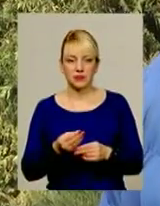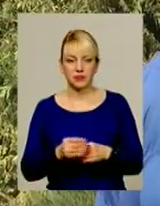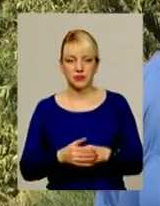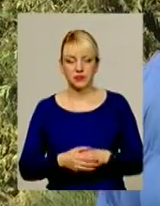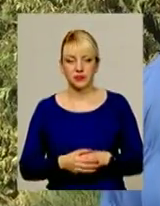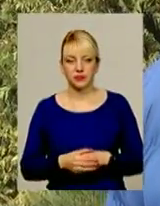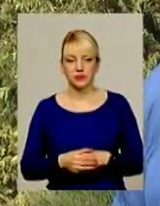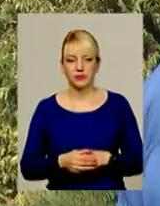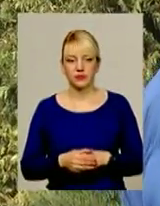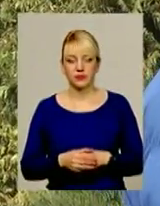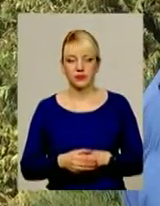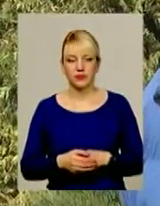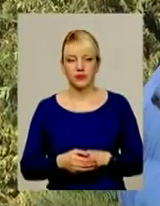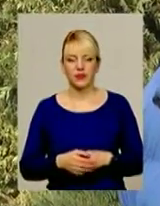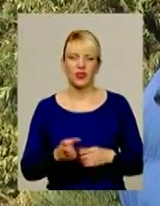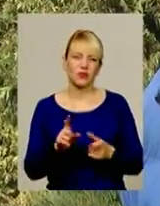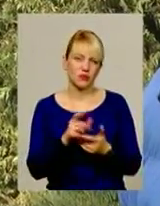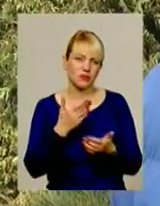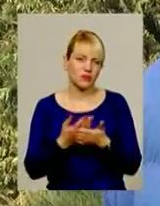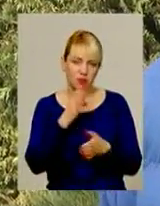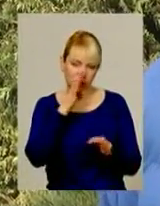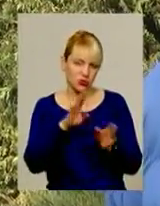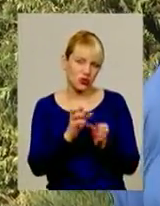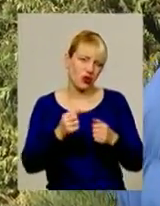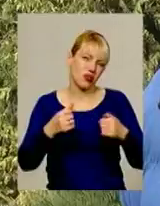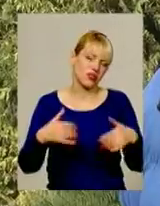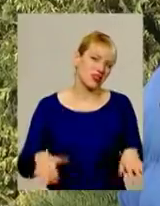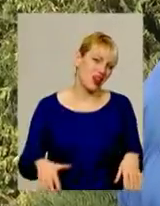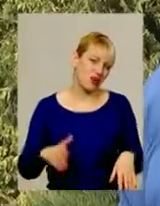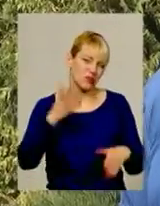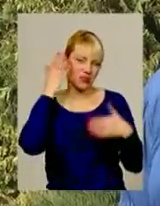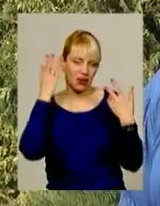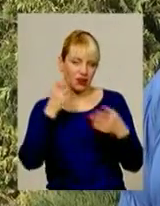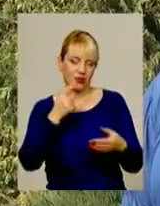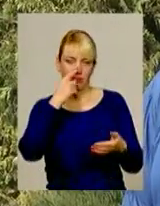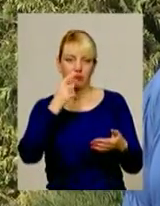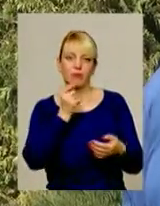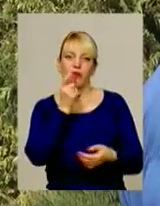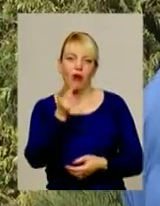Після голу, якось, ще раз слабилися, може, якась айфорія, зразу пропустили м'яч.